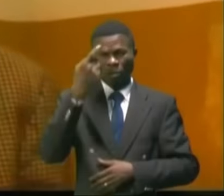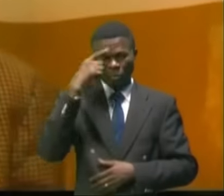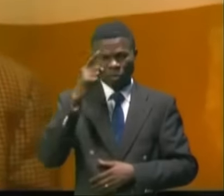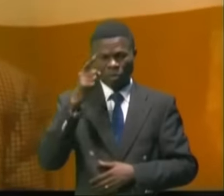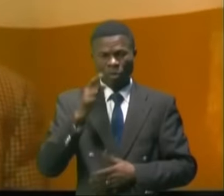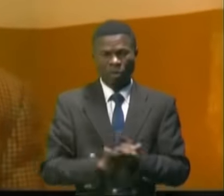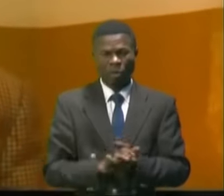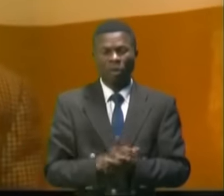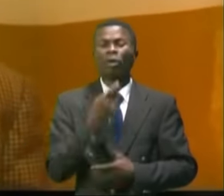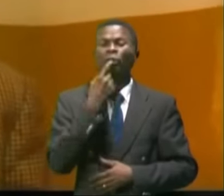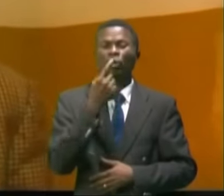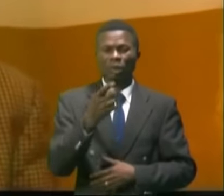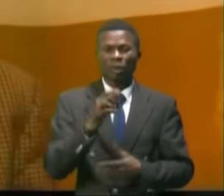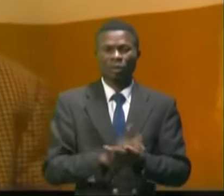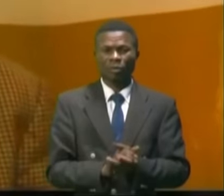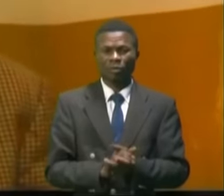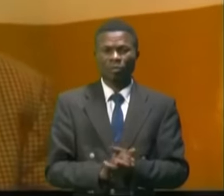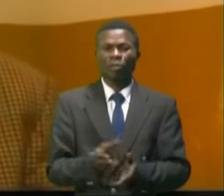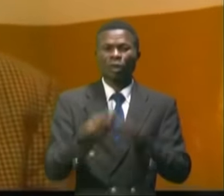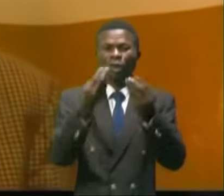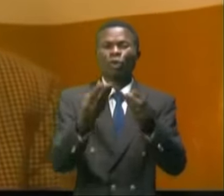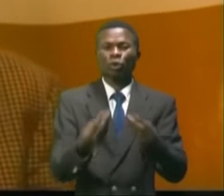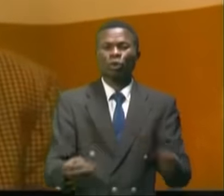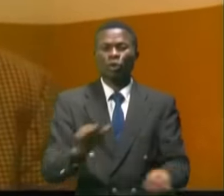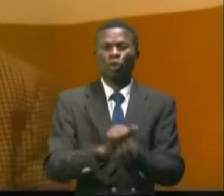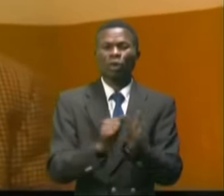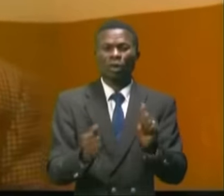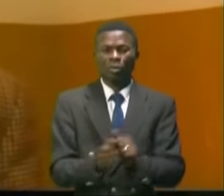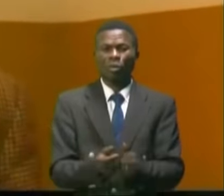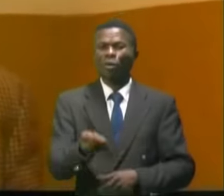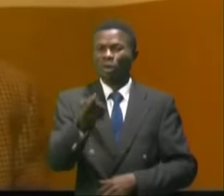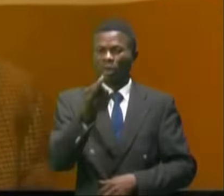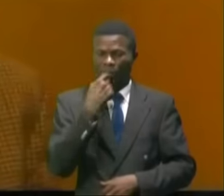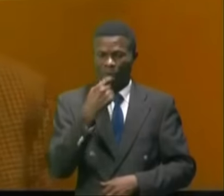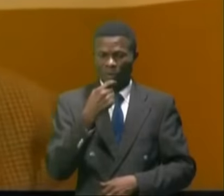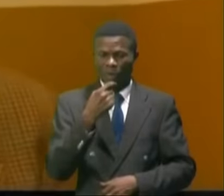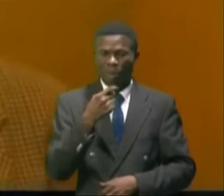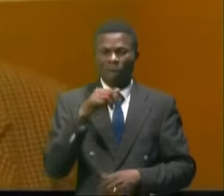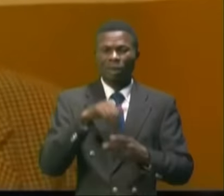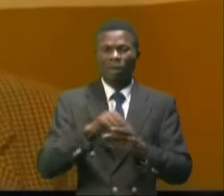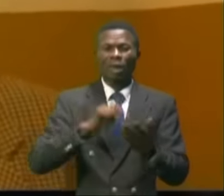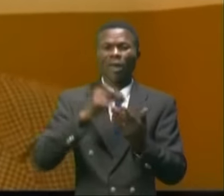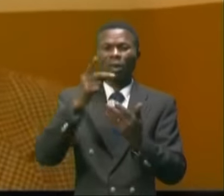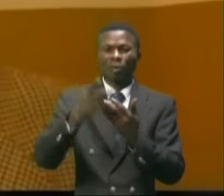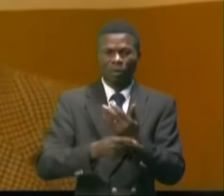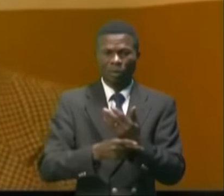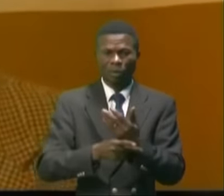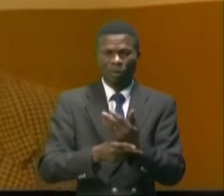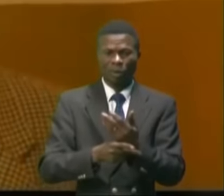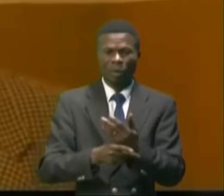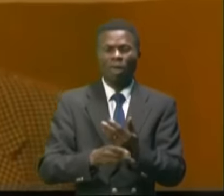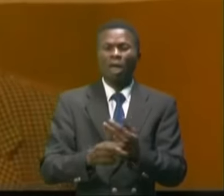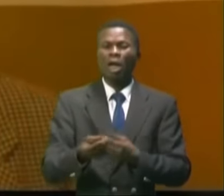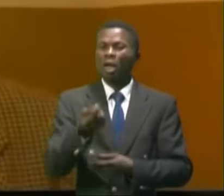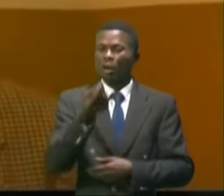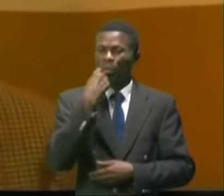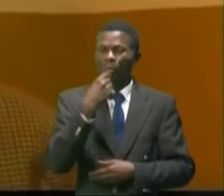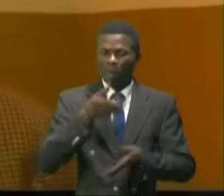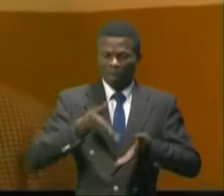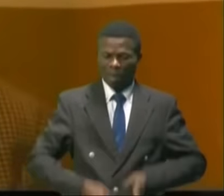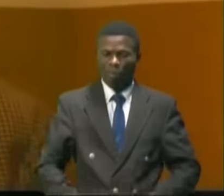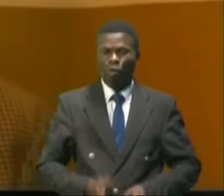comme on a dit, pallier au déficit des médicaments dans le cadre de la capacité de la